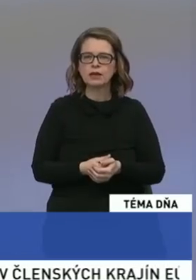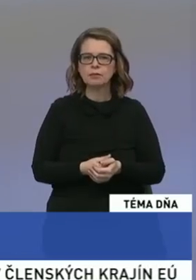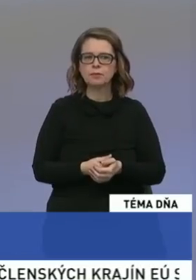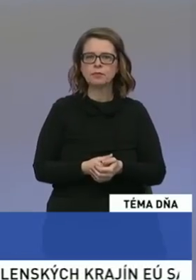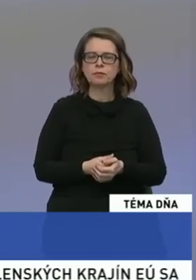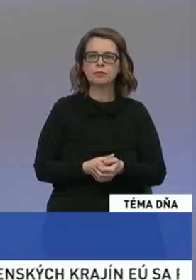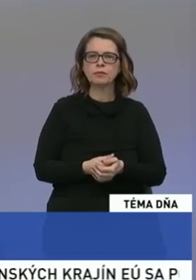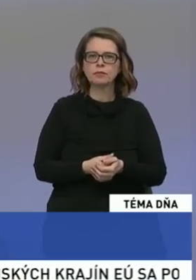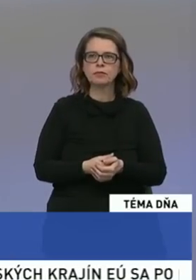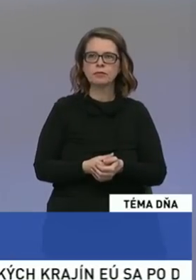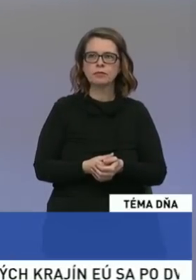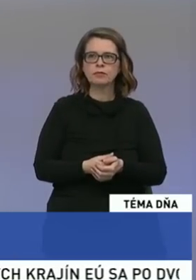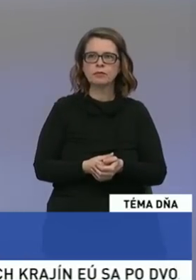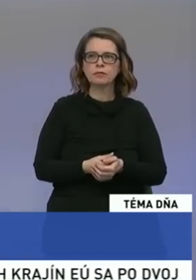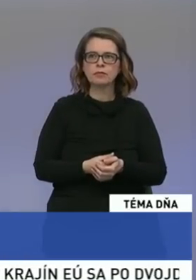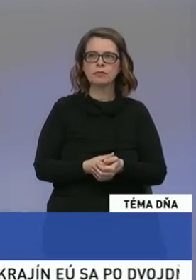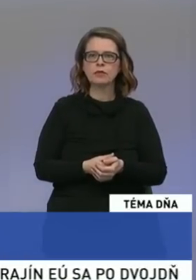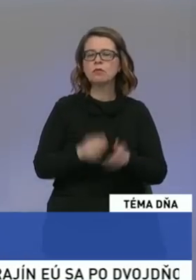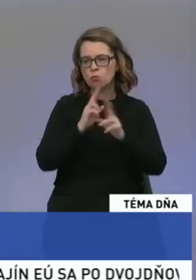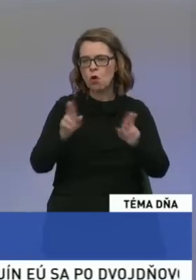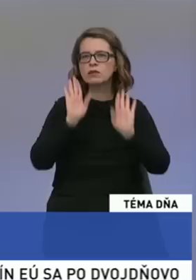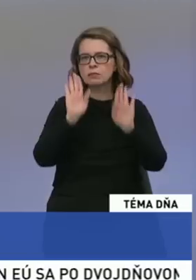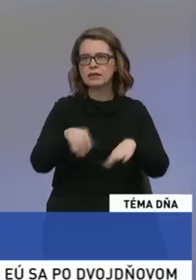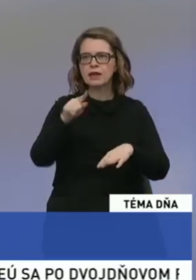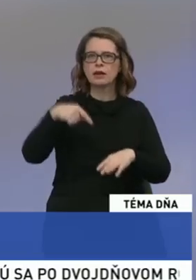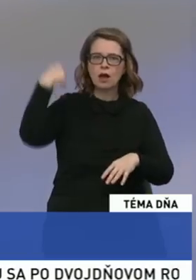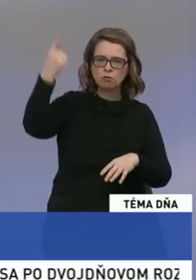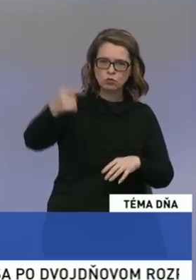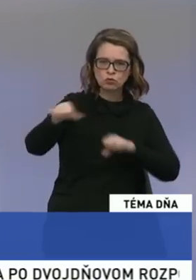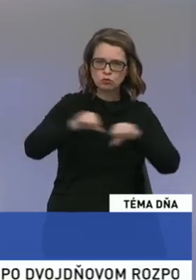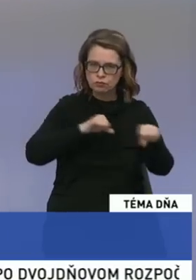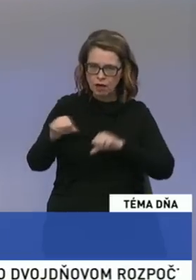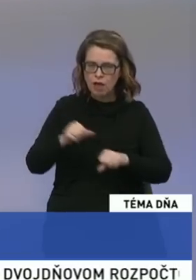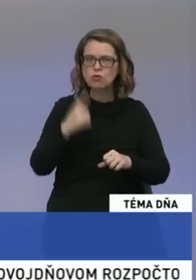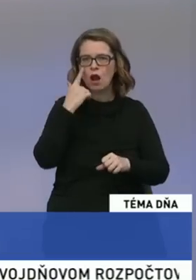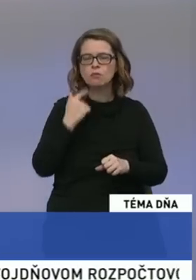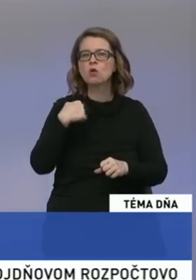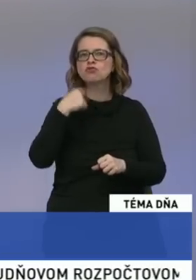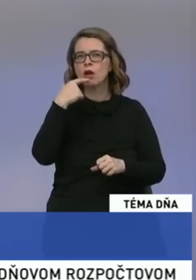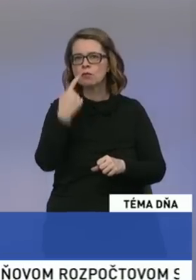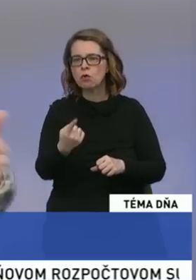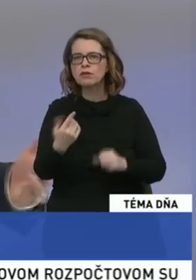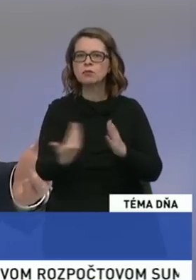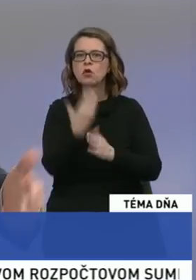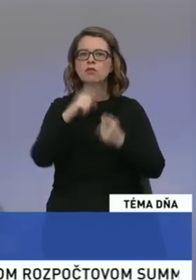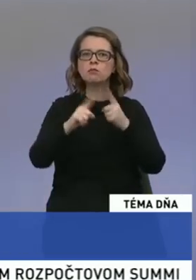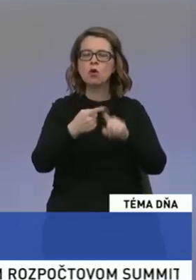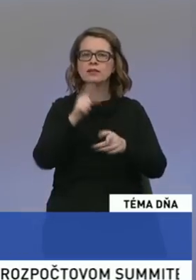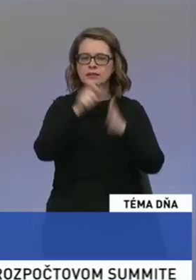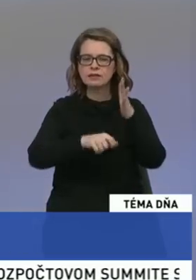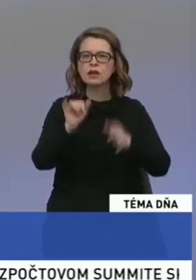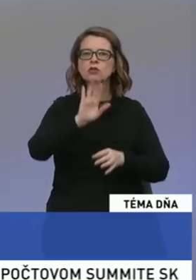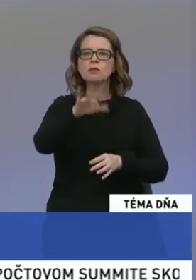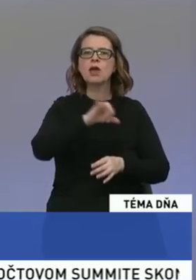na zlepšenie. Mohli sme to nechať na budúcu vládu, ale bohužiaľ treba povedať, že v tých nových politických stranách, ktoré sa uchádzajú